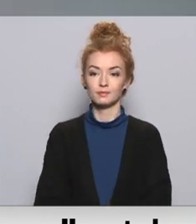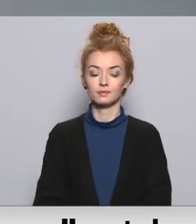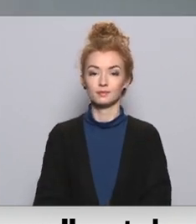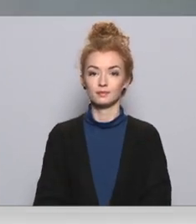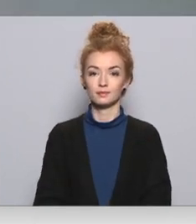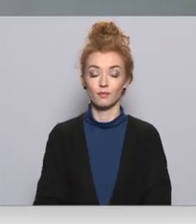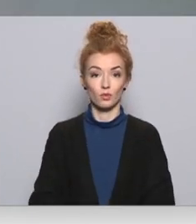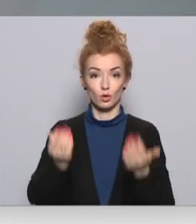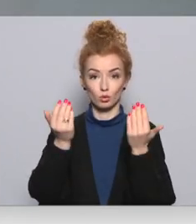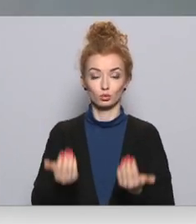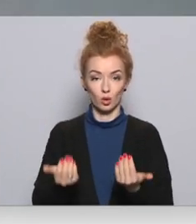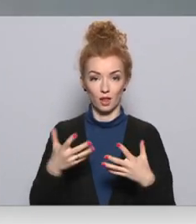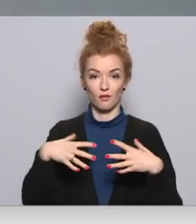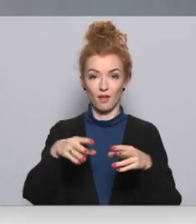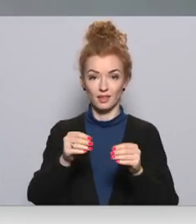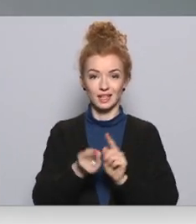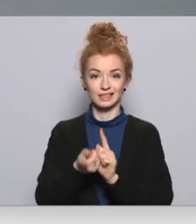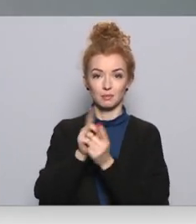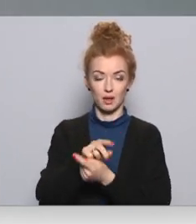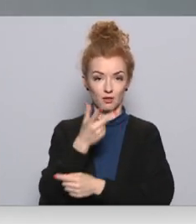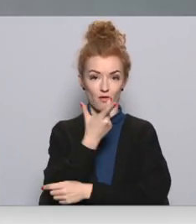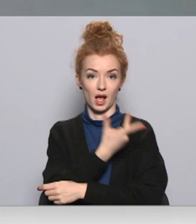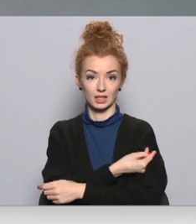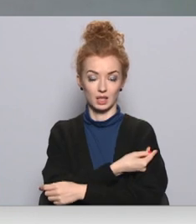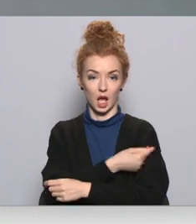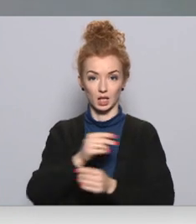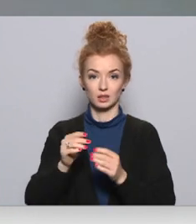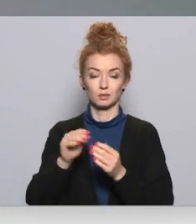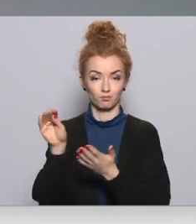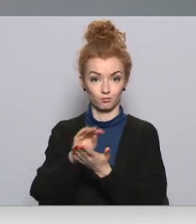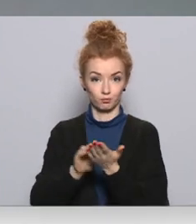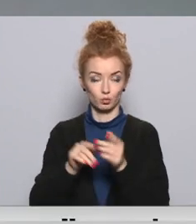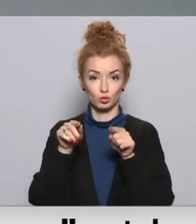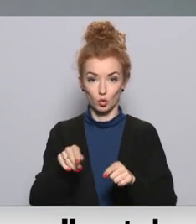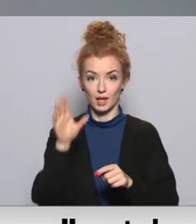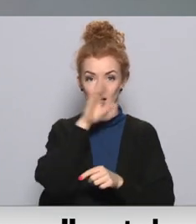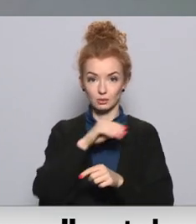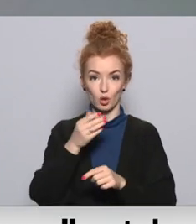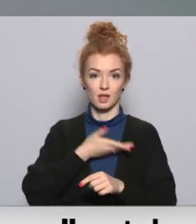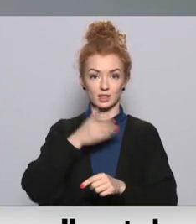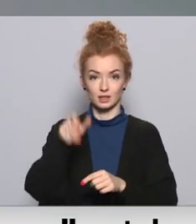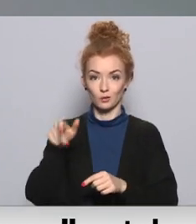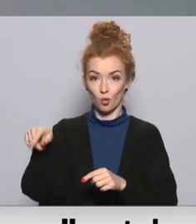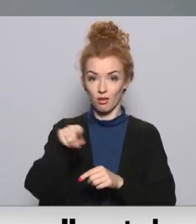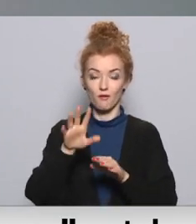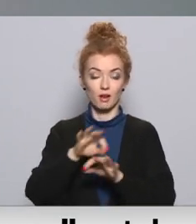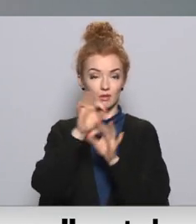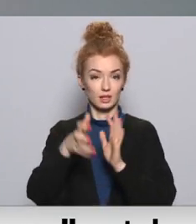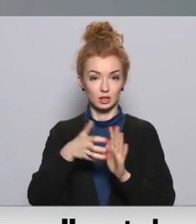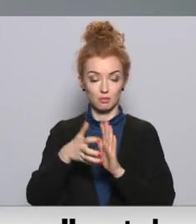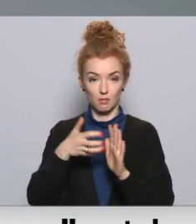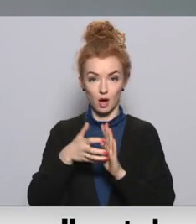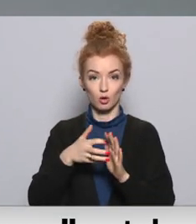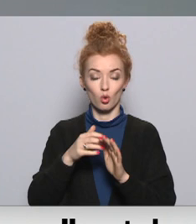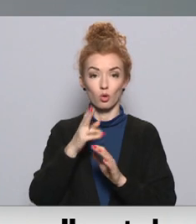Tā kā šodien tiek veiktas izmaiņas vakcinācijas rokas grāmatā, šo iespēju iedzīvotāju var sākt izmantot jau sākot